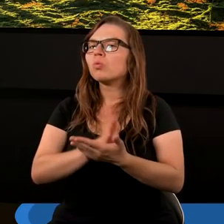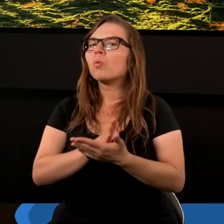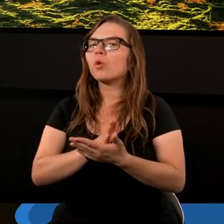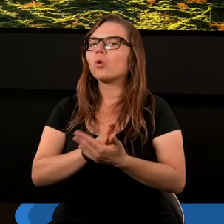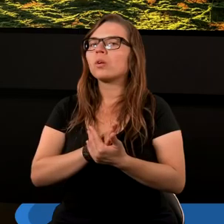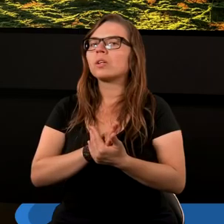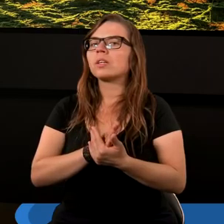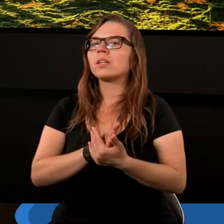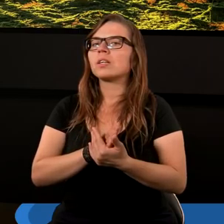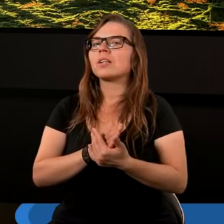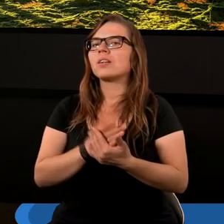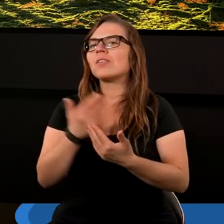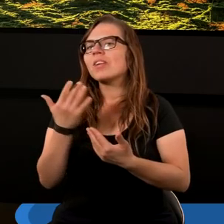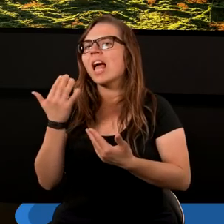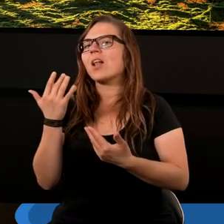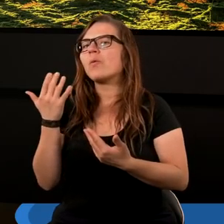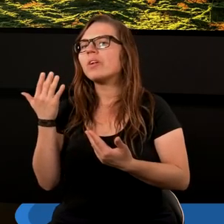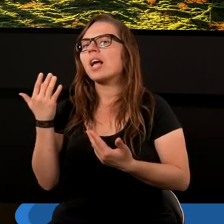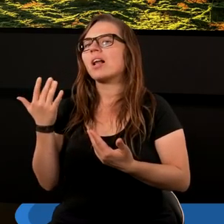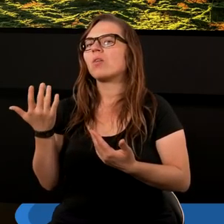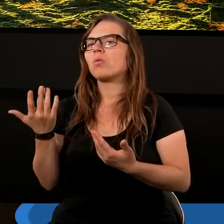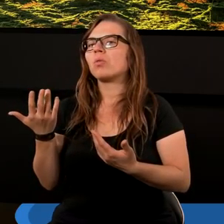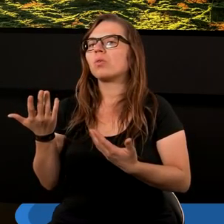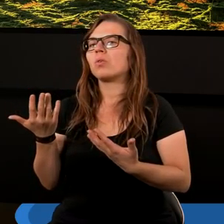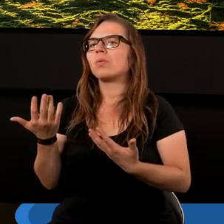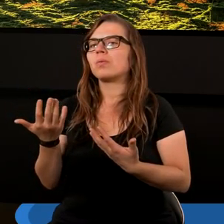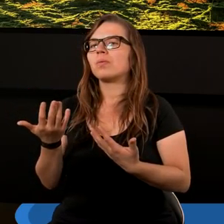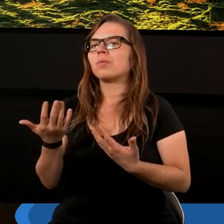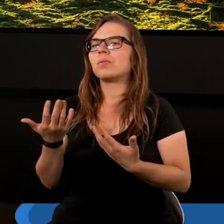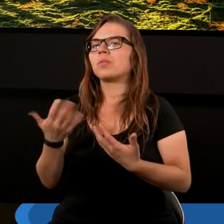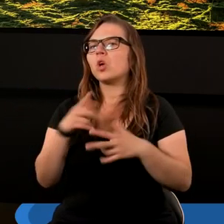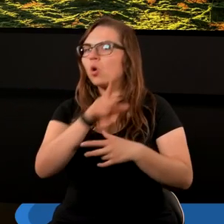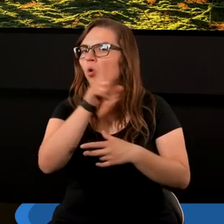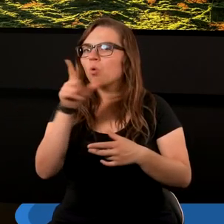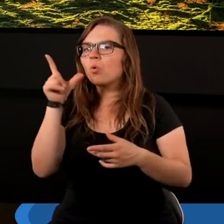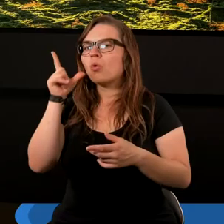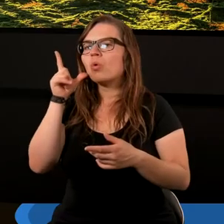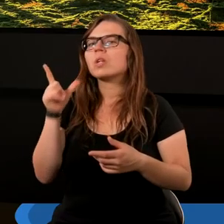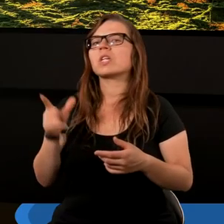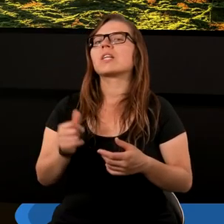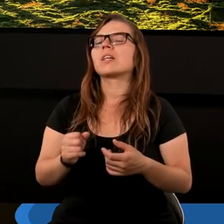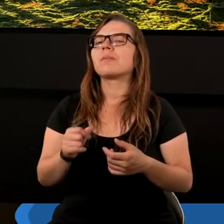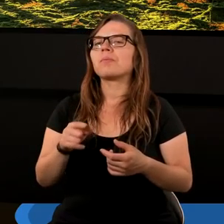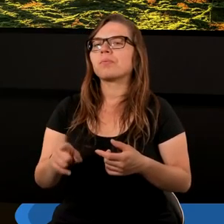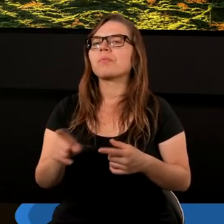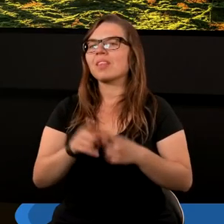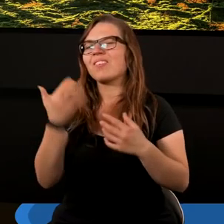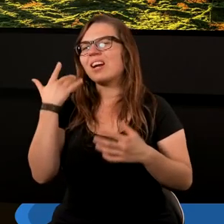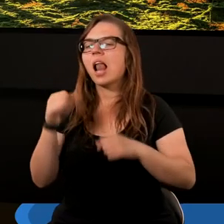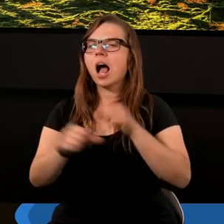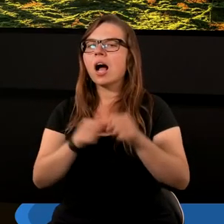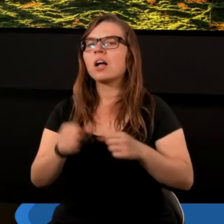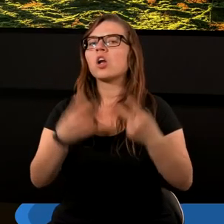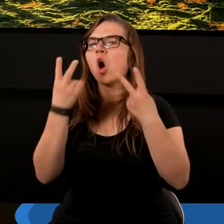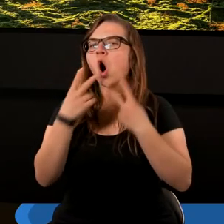wielu ludzi w zamierzchłych latach